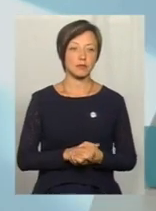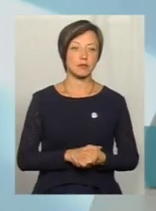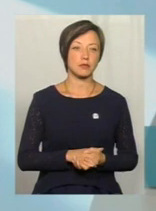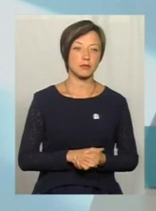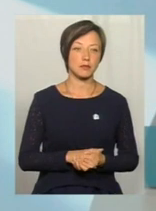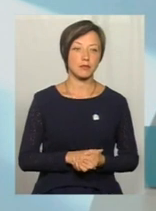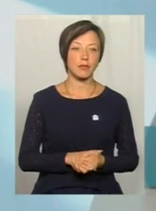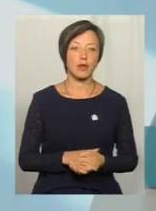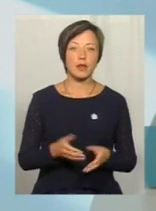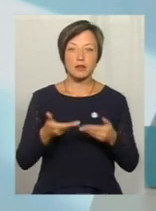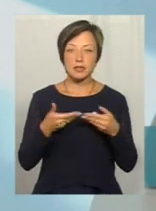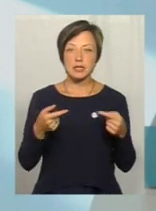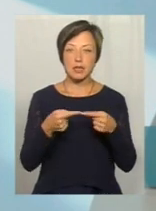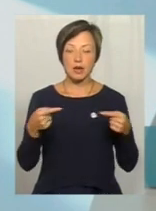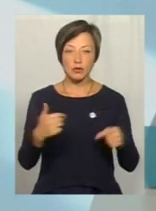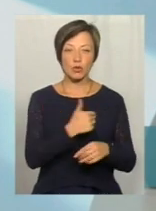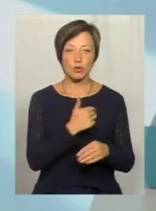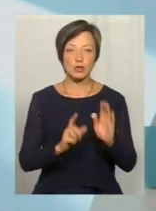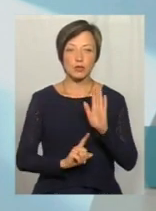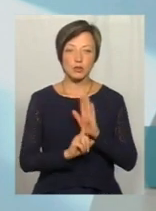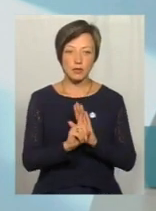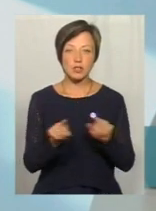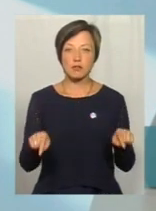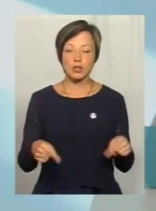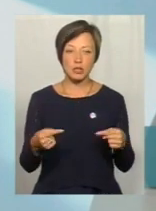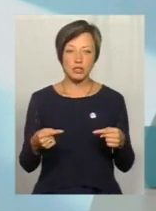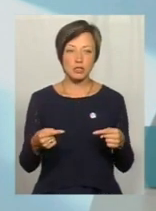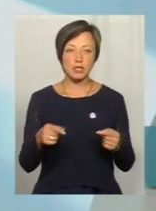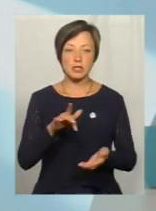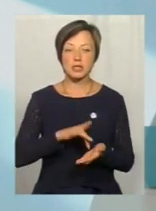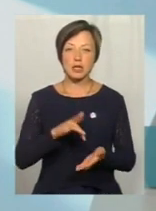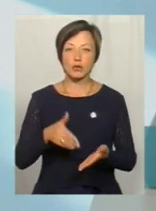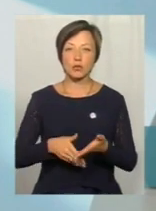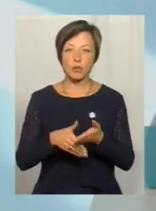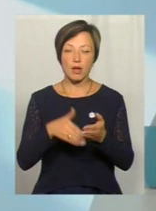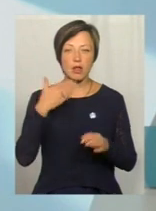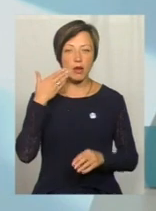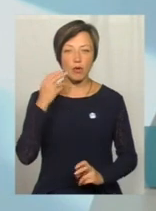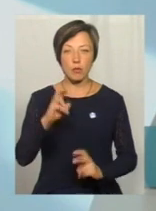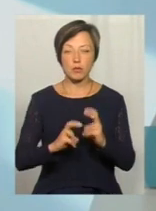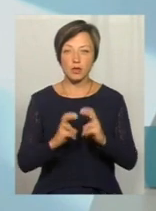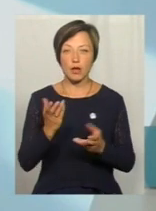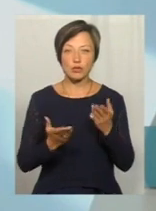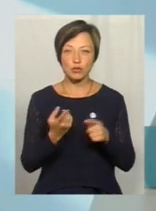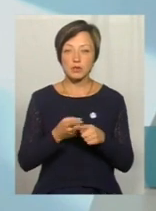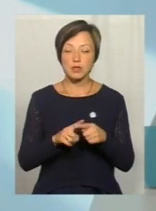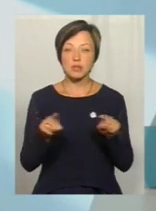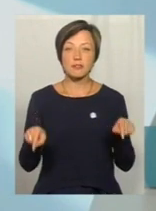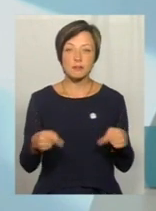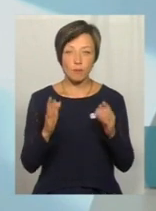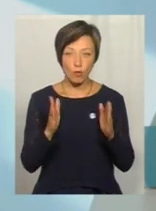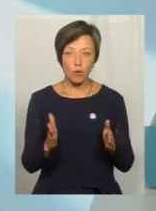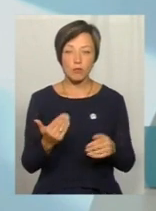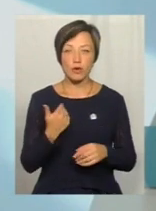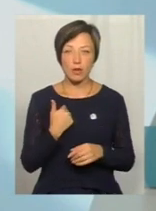Ми ці речі зараз хочемо започаткувати, створивши центр допомоги легкій промисловості. Якщо ми його створимо, то я